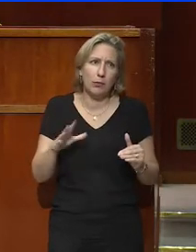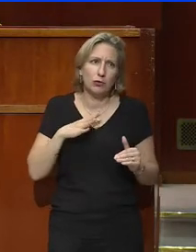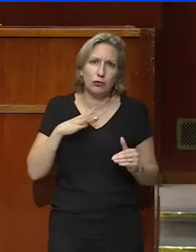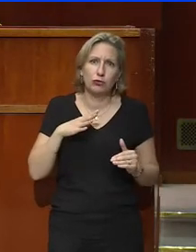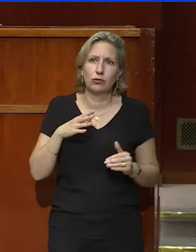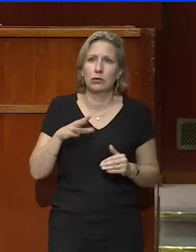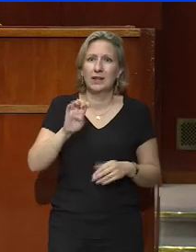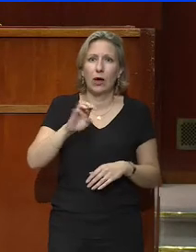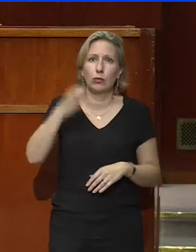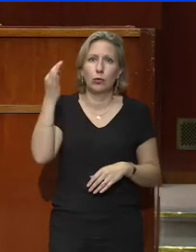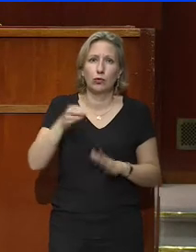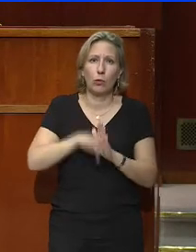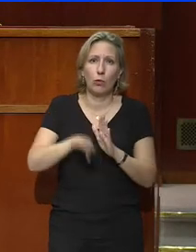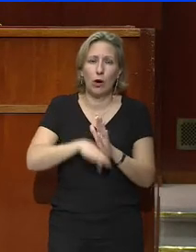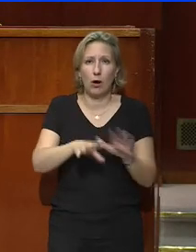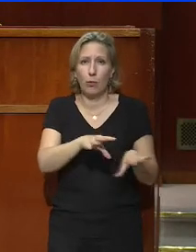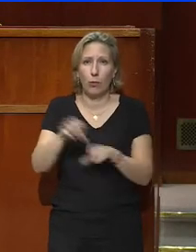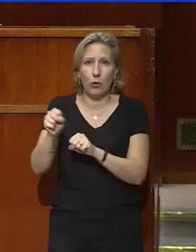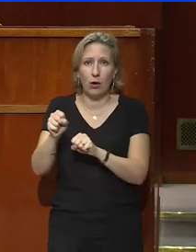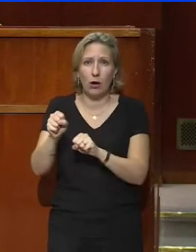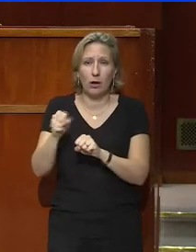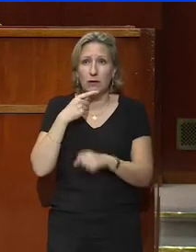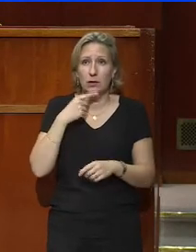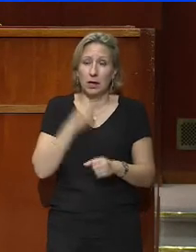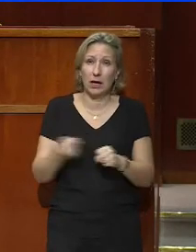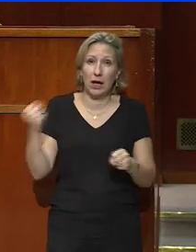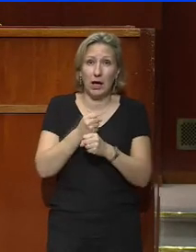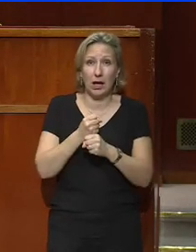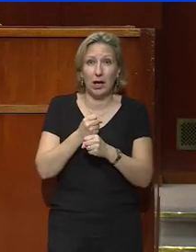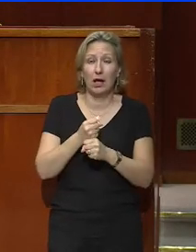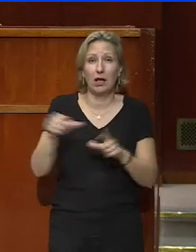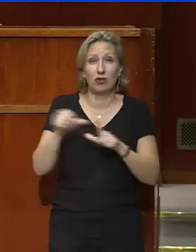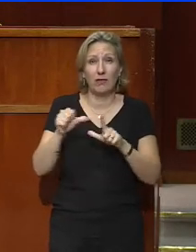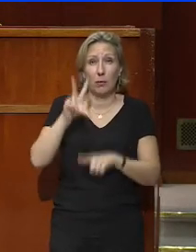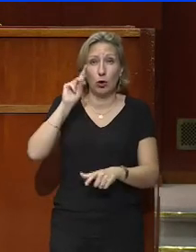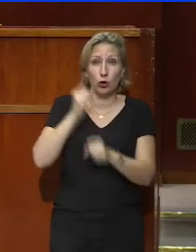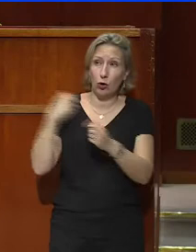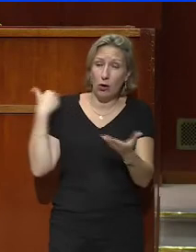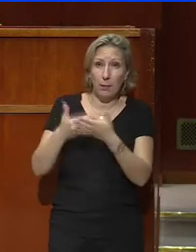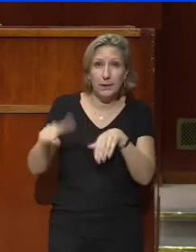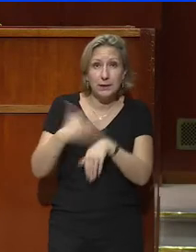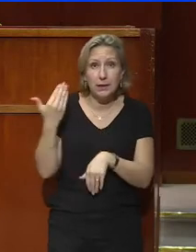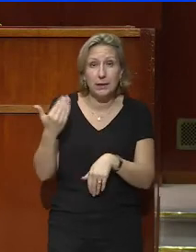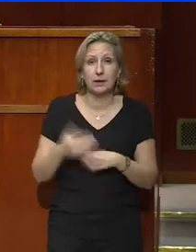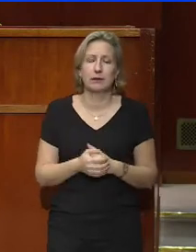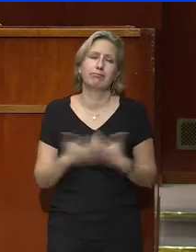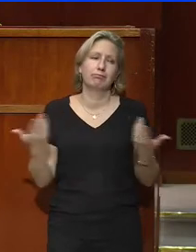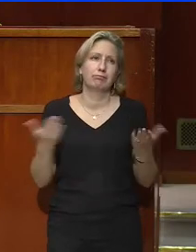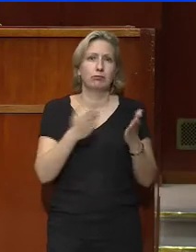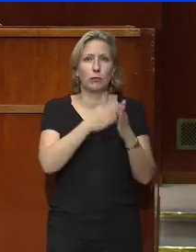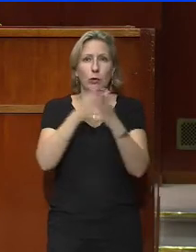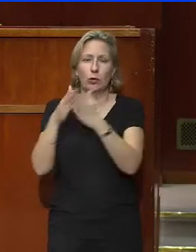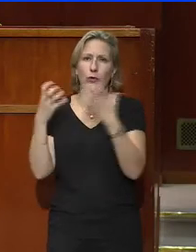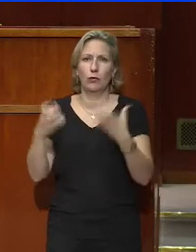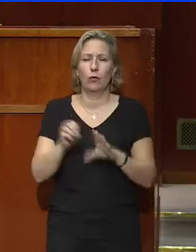demeure inférieur à 40% 30 ans après la création de la GEPHIP ? J'aimerais, mesdames et messieurs les conseillers, disposer d'une